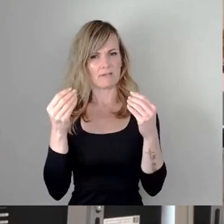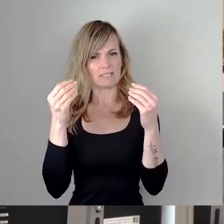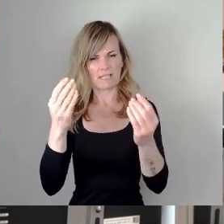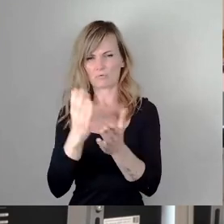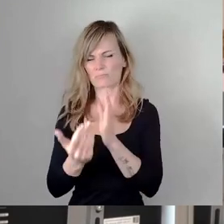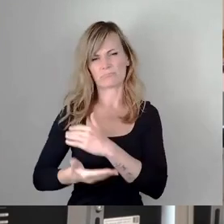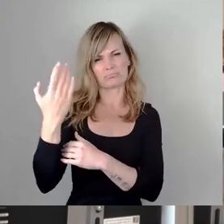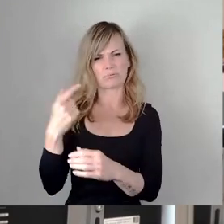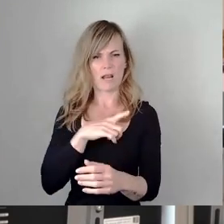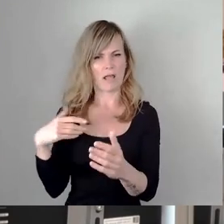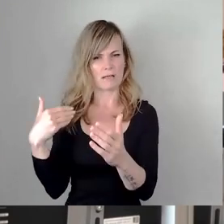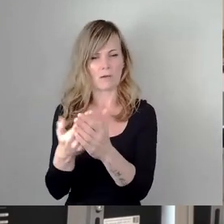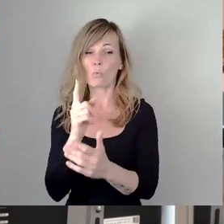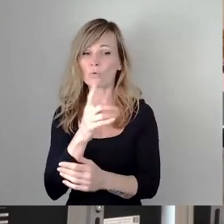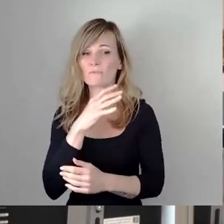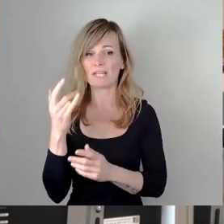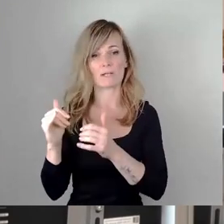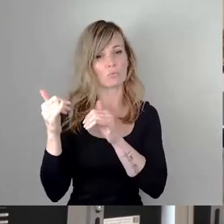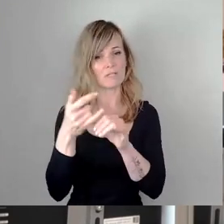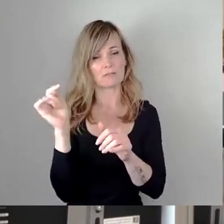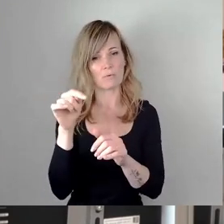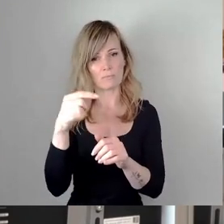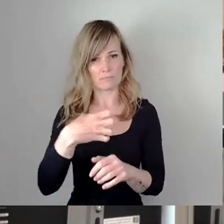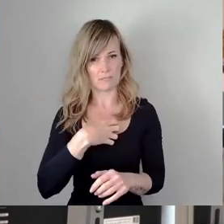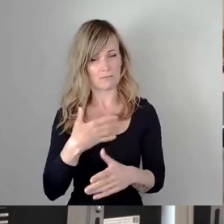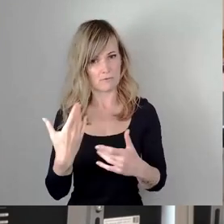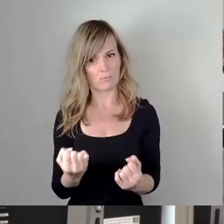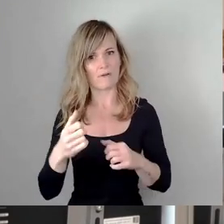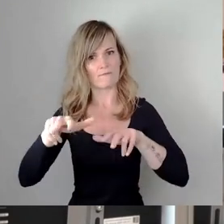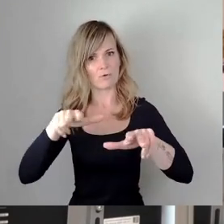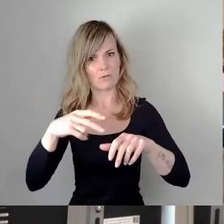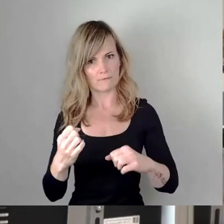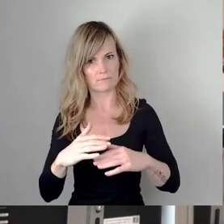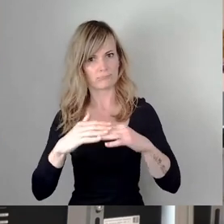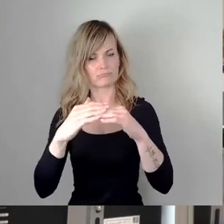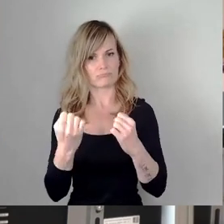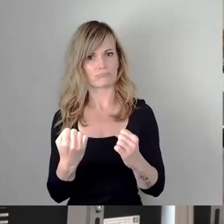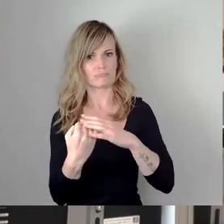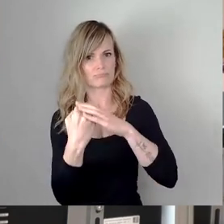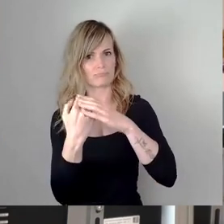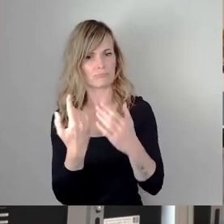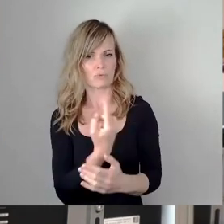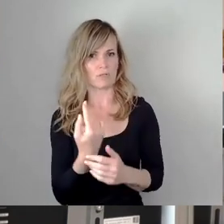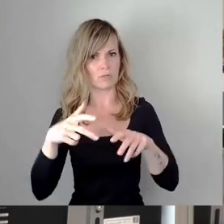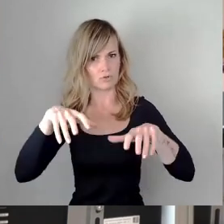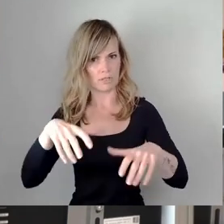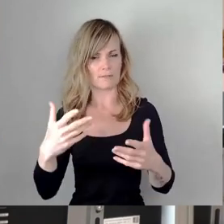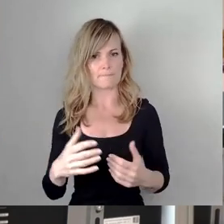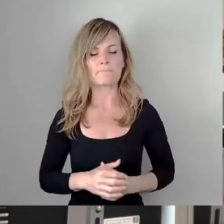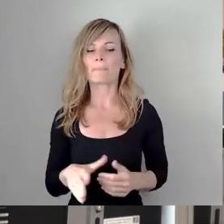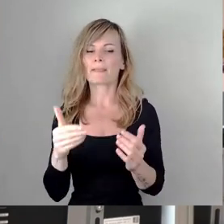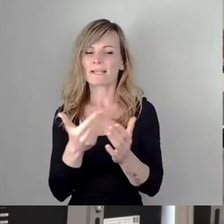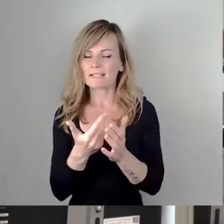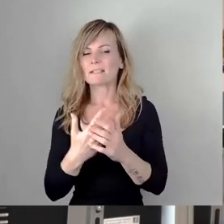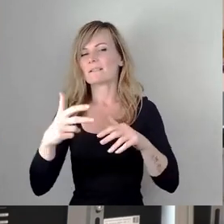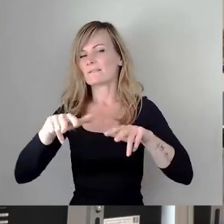Vielzahl an Touristen nach Dresden und stärken so auch die Wirtschaft in unserer Stadt. Diese Veranstaltung ist also sehr wohl im Interesse unserer